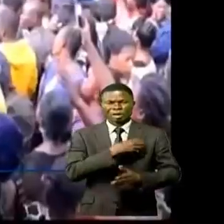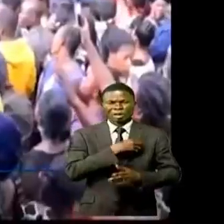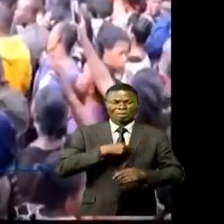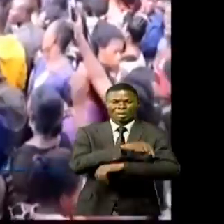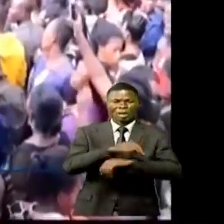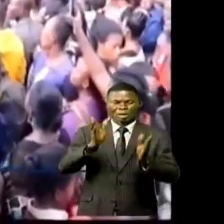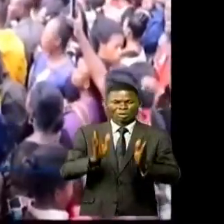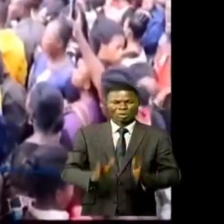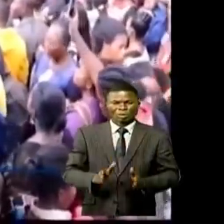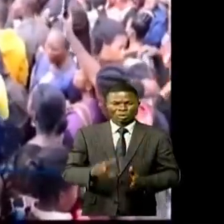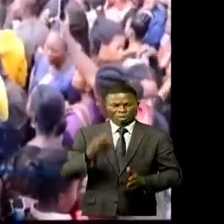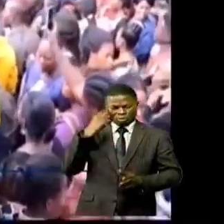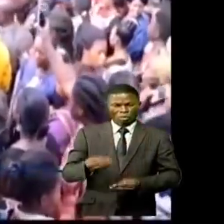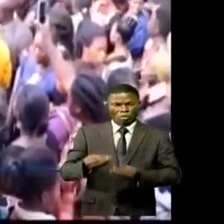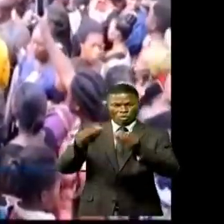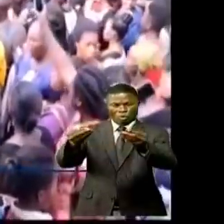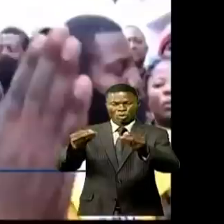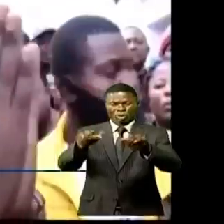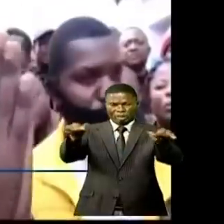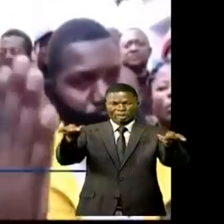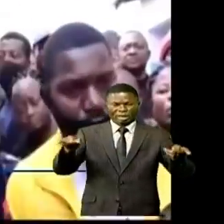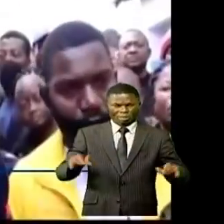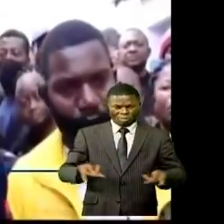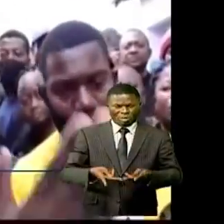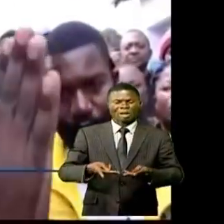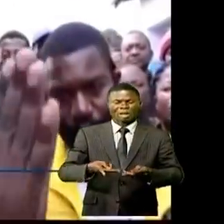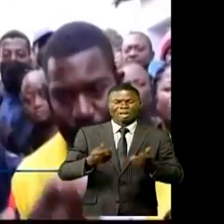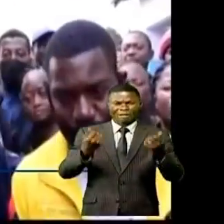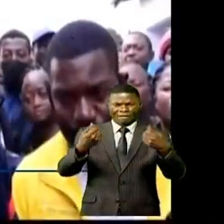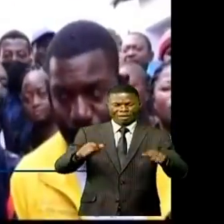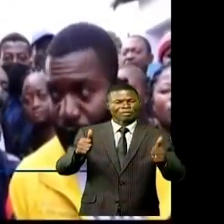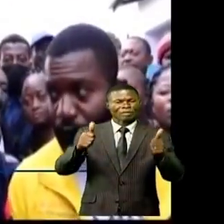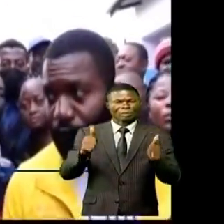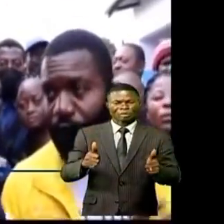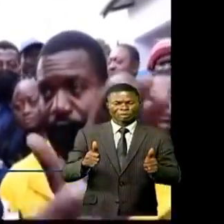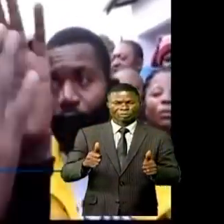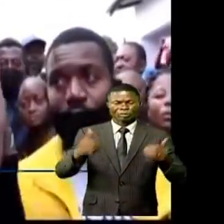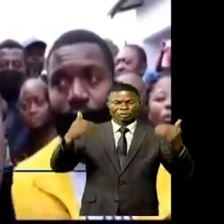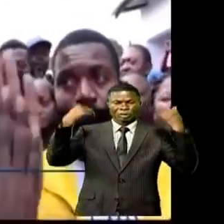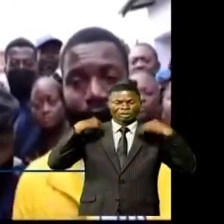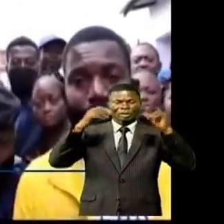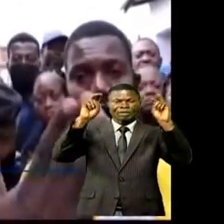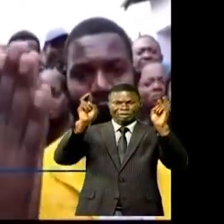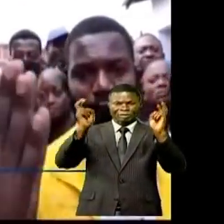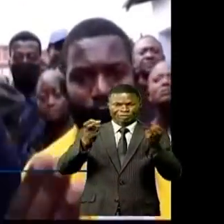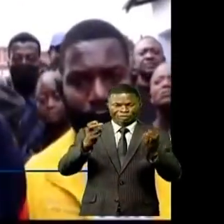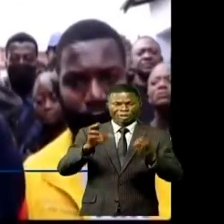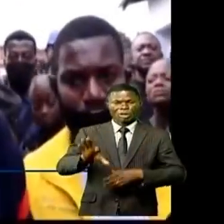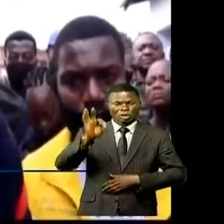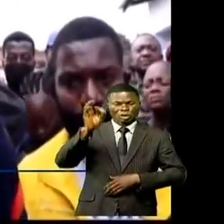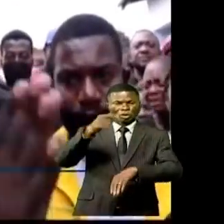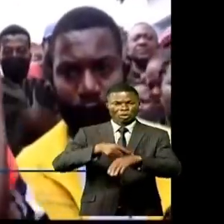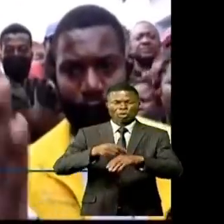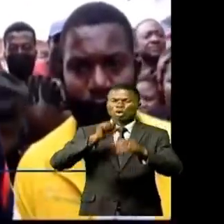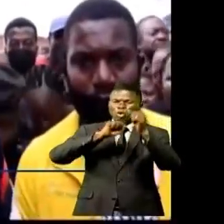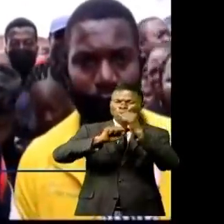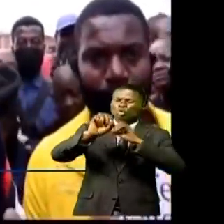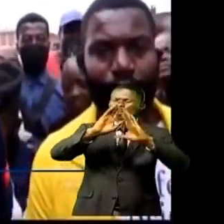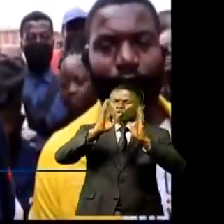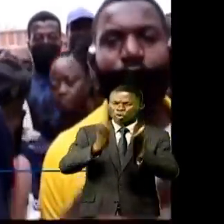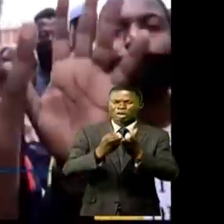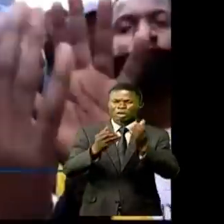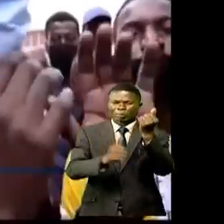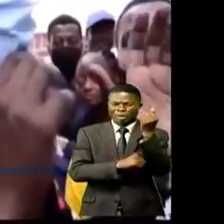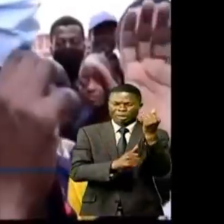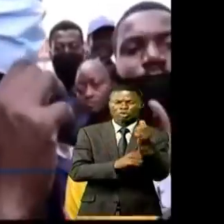'administrateur pour l'octroi des stands de manière ordonnée. L'autorité municipale a saisi l'occasion pour sensibiliser les marchandes